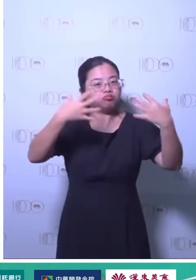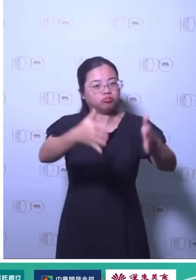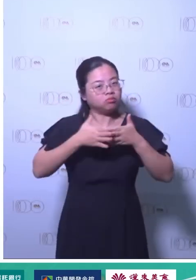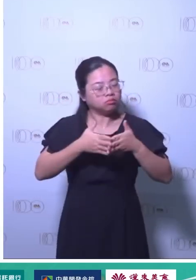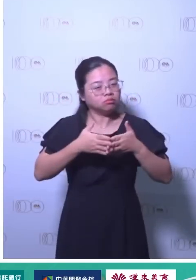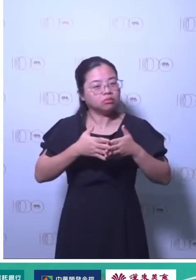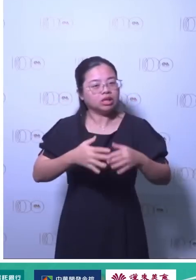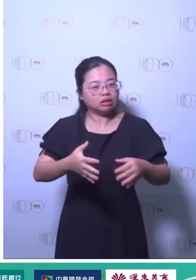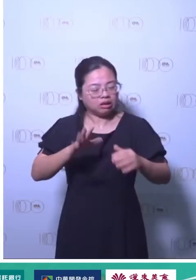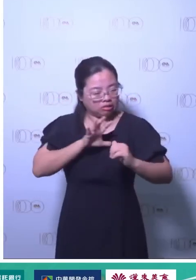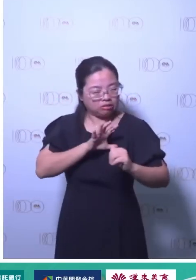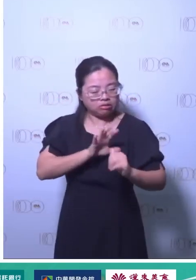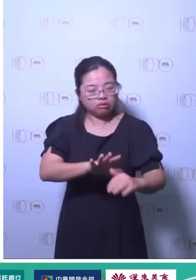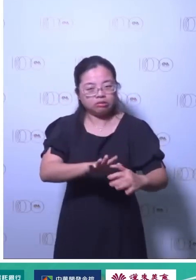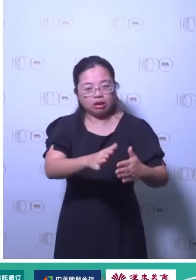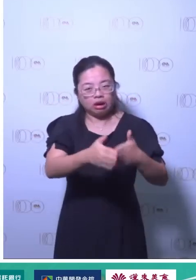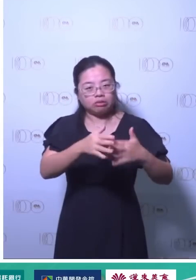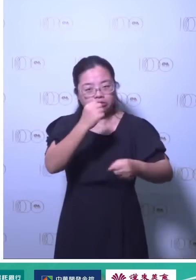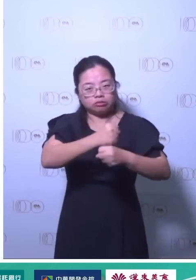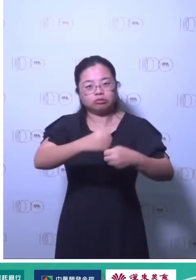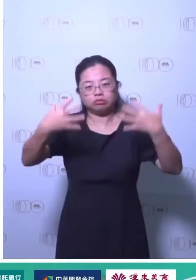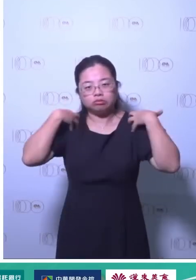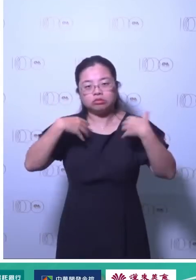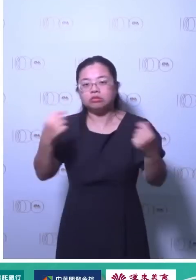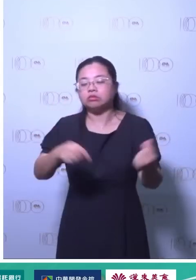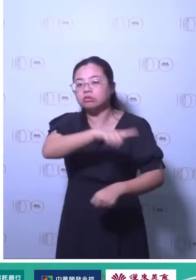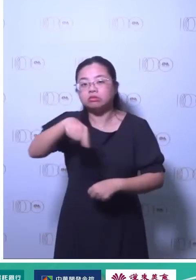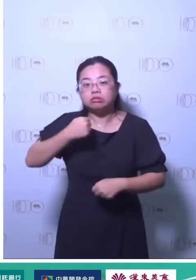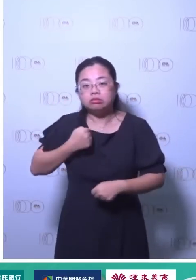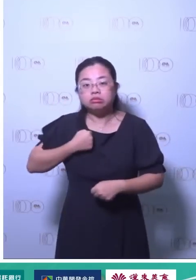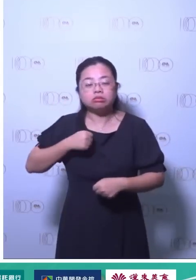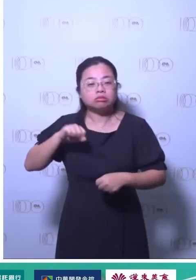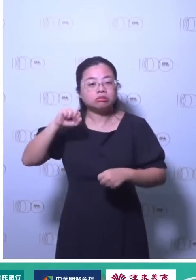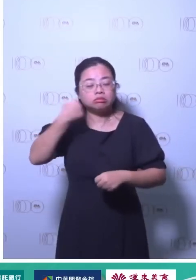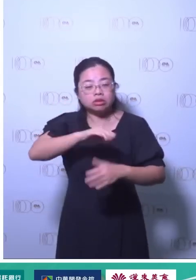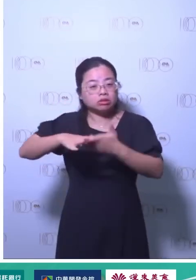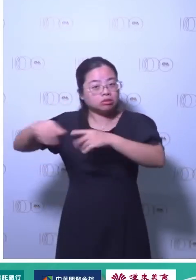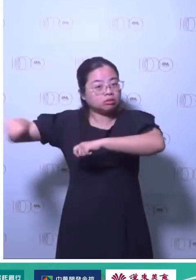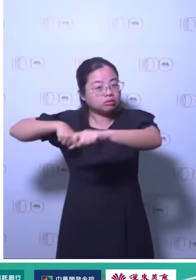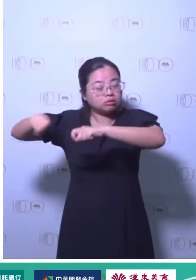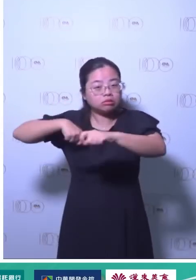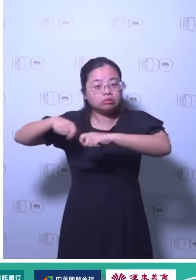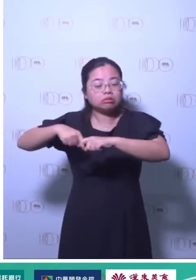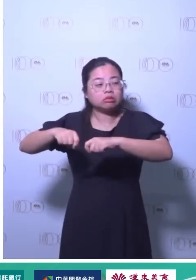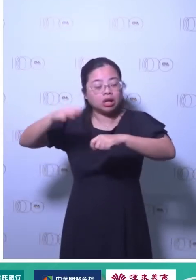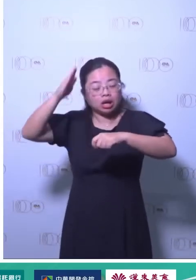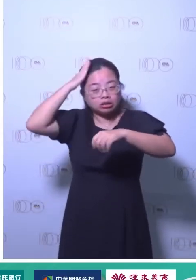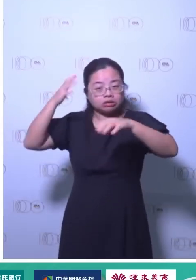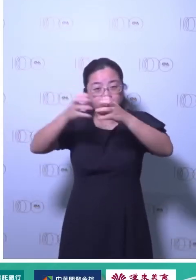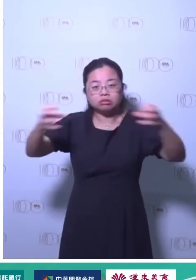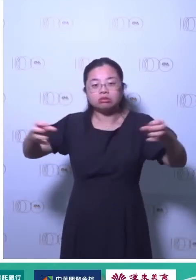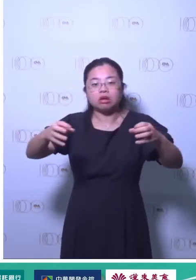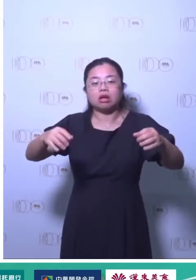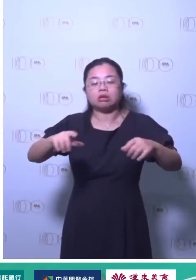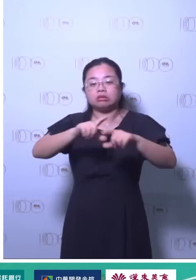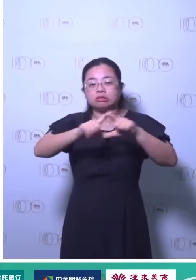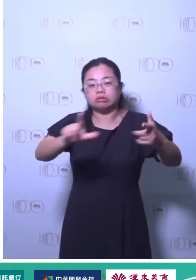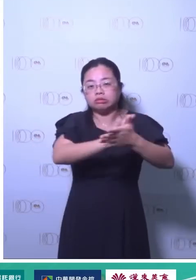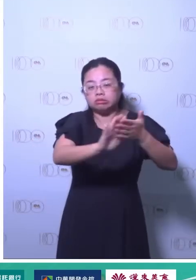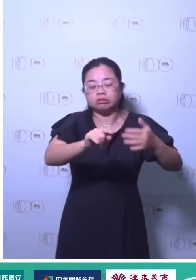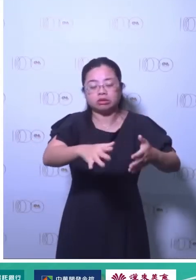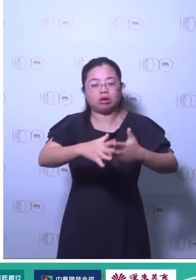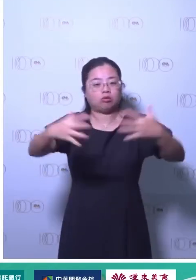排放责任那我们归纳出来谁会要求你负责就是这四个第一个是国内政府